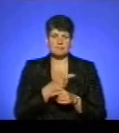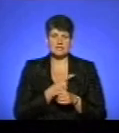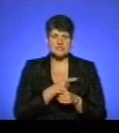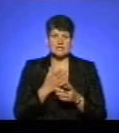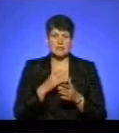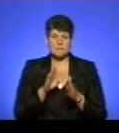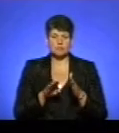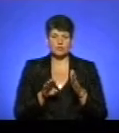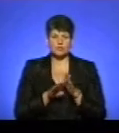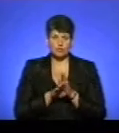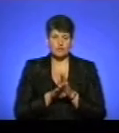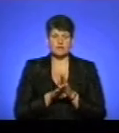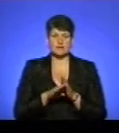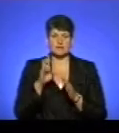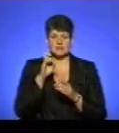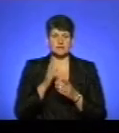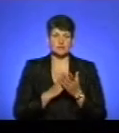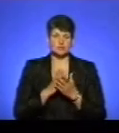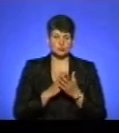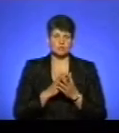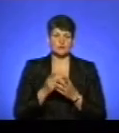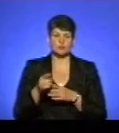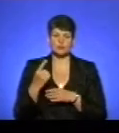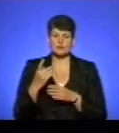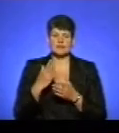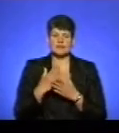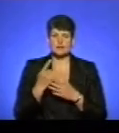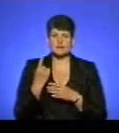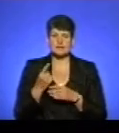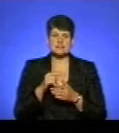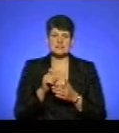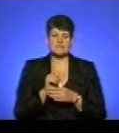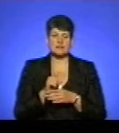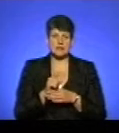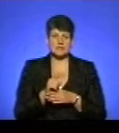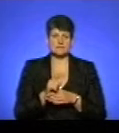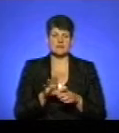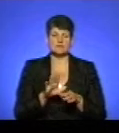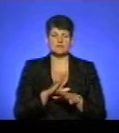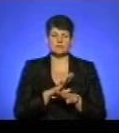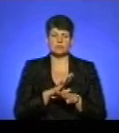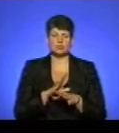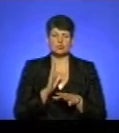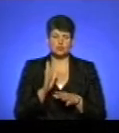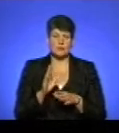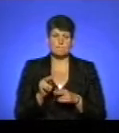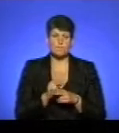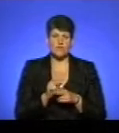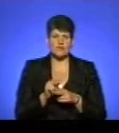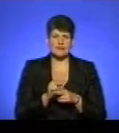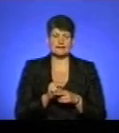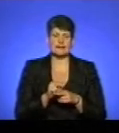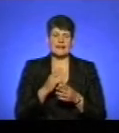Держпродспоживслужбі в Тернопільській області, є одним із завданням – це запобігання профілактика і ліквідація